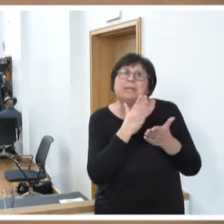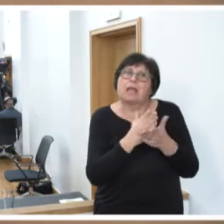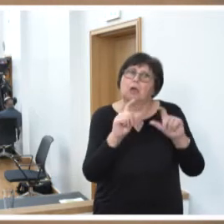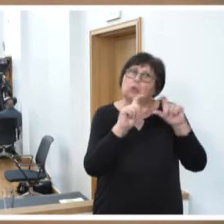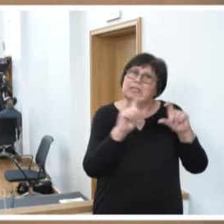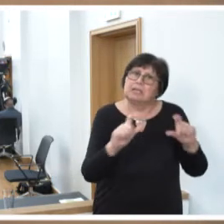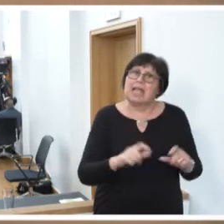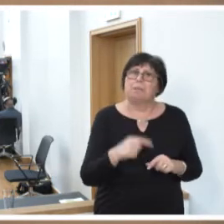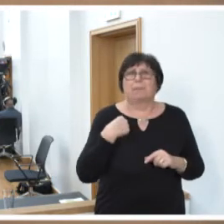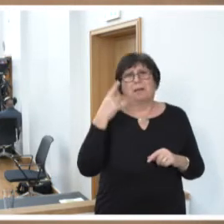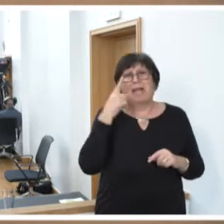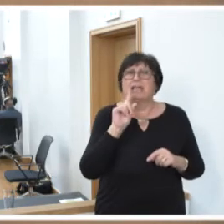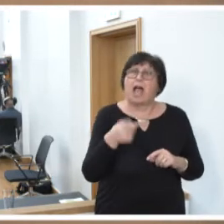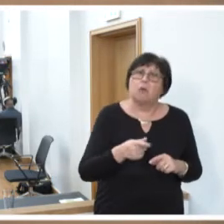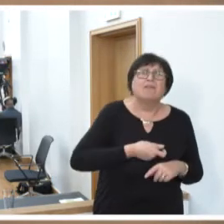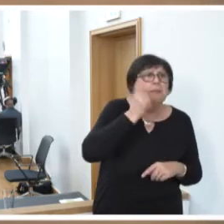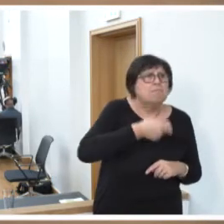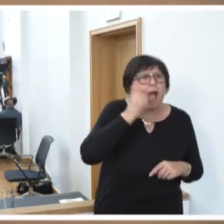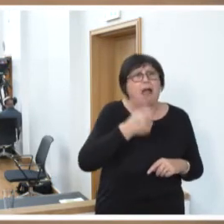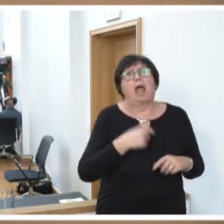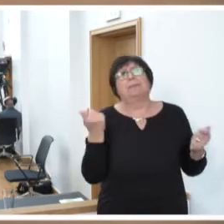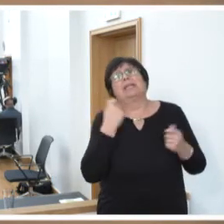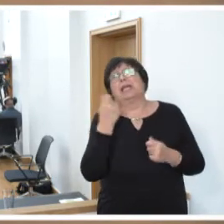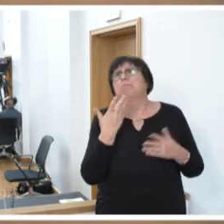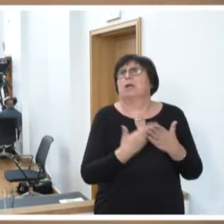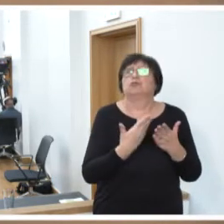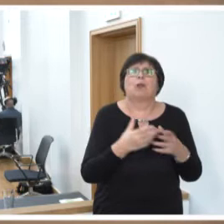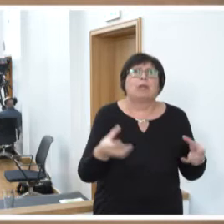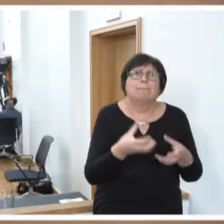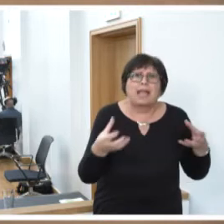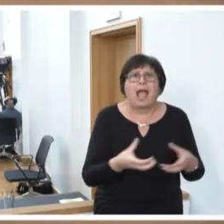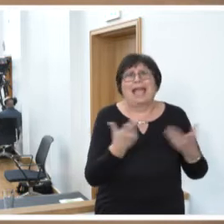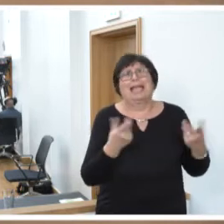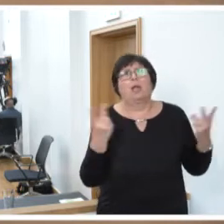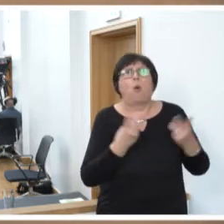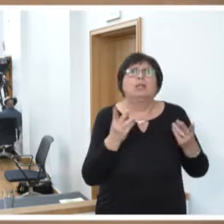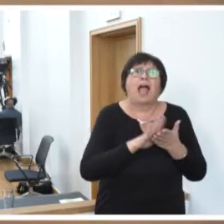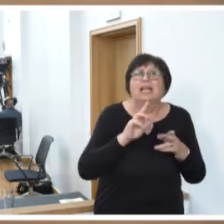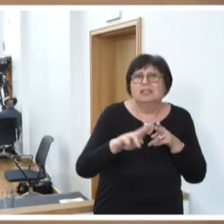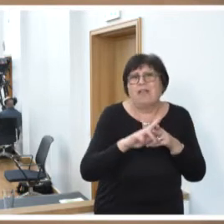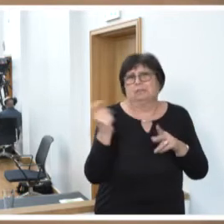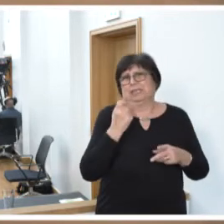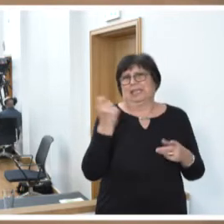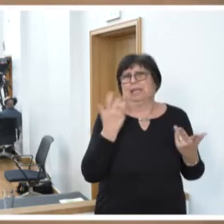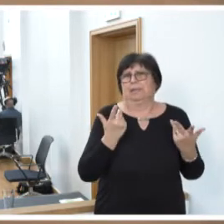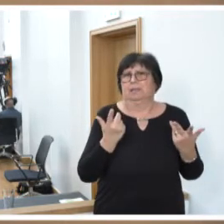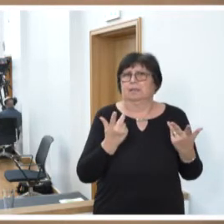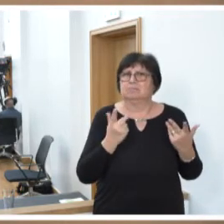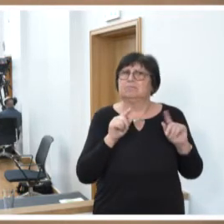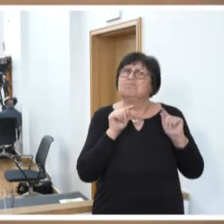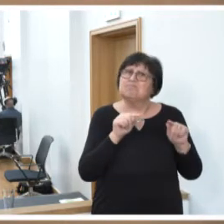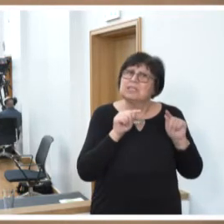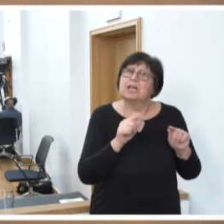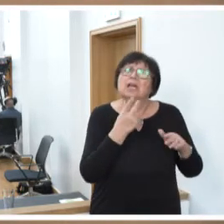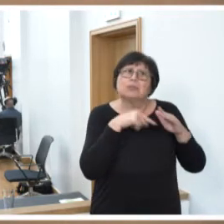da geht es auch um den Malerbetrieb, da geht es auch um die Bäckerei, da geht es auch um Handwerksbetriebe, um an der Wertschöpfung